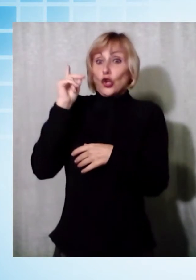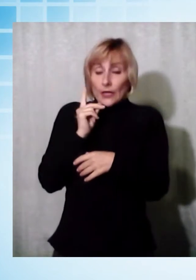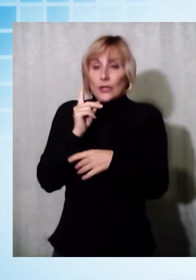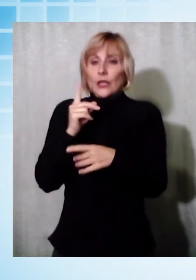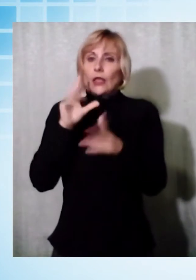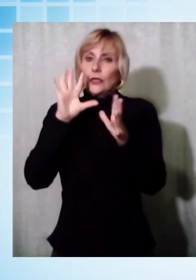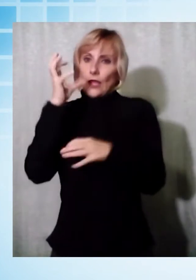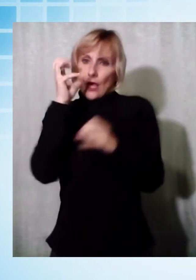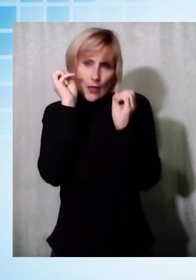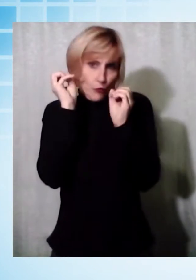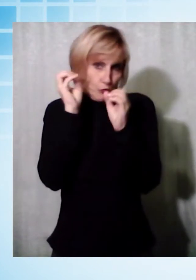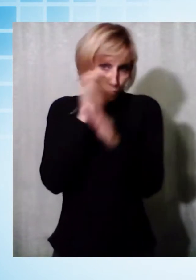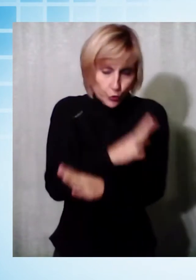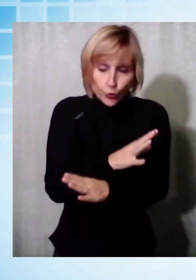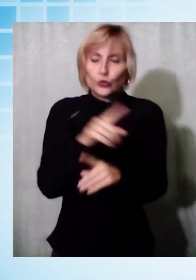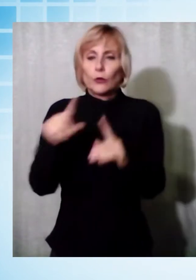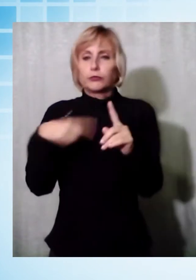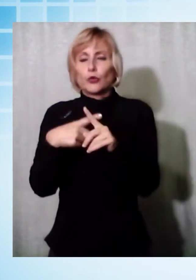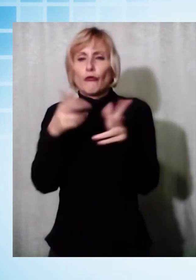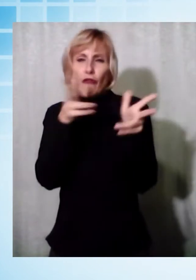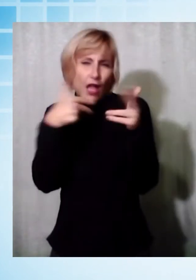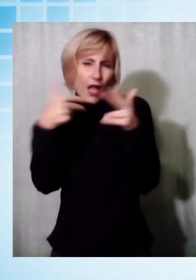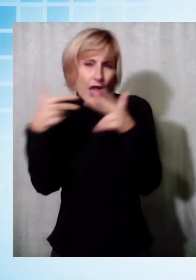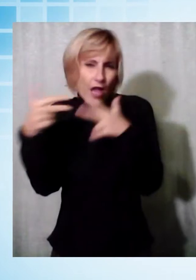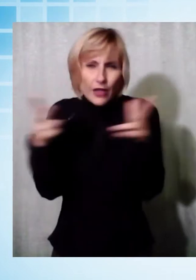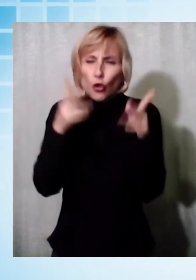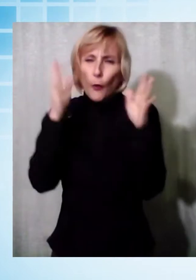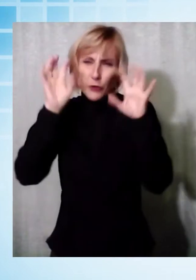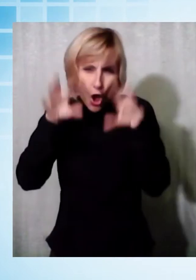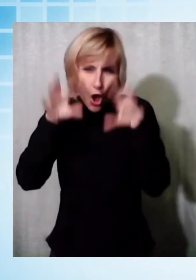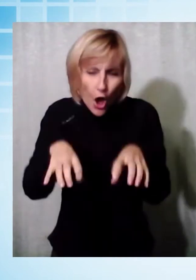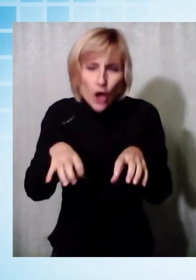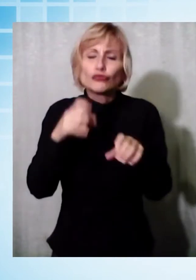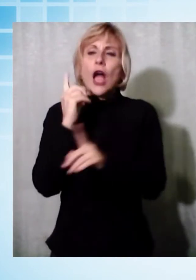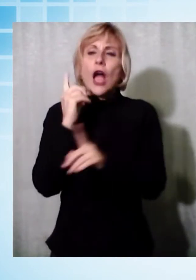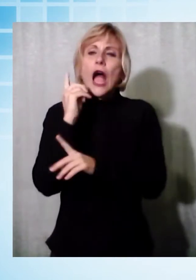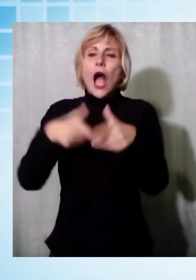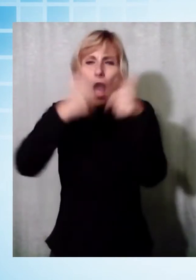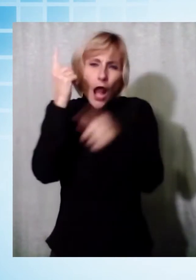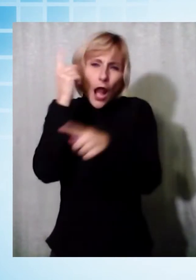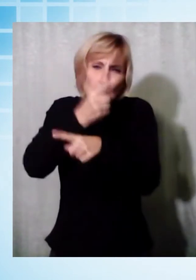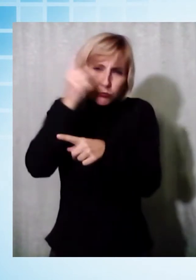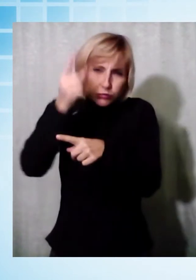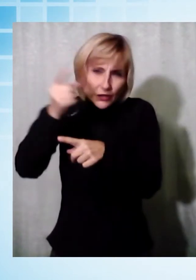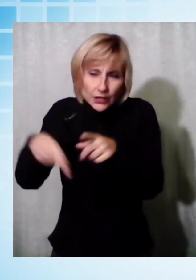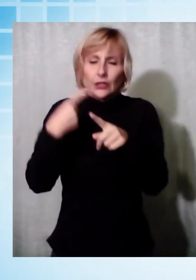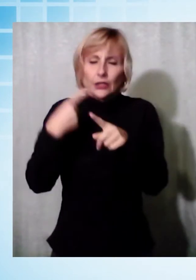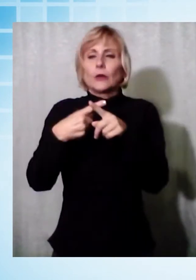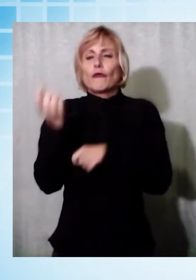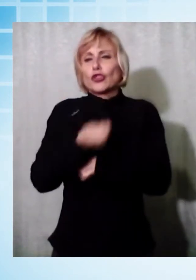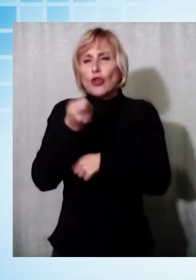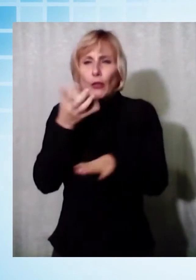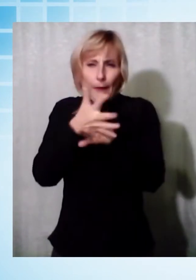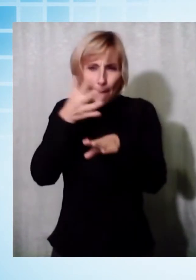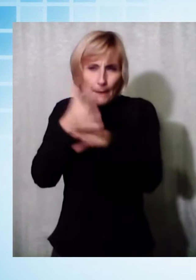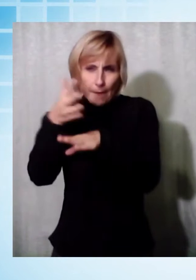disagi e provocato frane e cadute di alberi. Decine di interventi dei vigili del fuoco sul territorio. E il maltempo non sembra